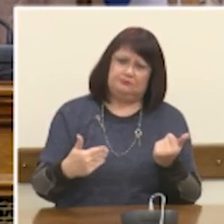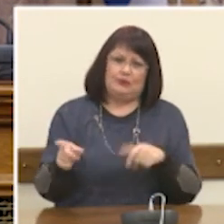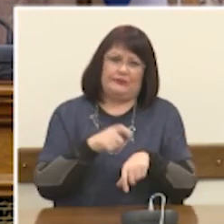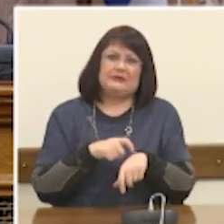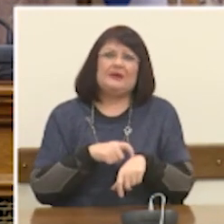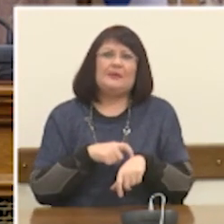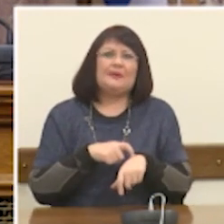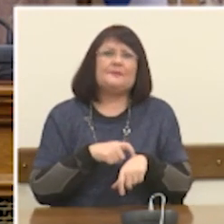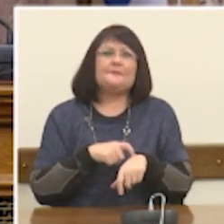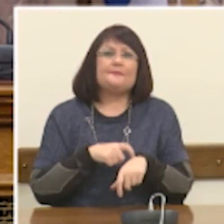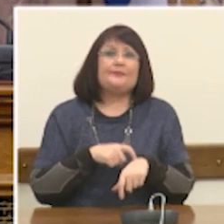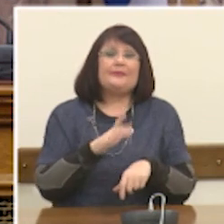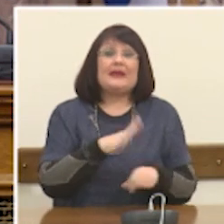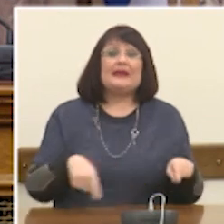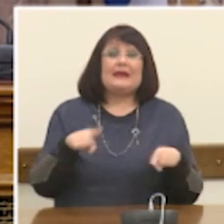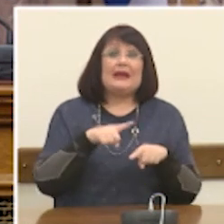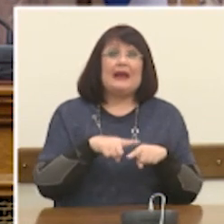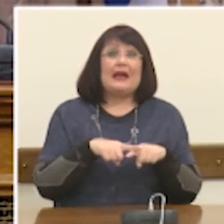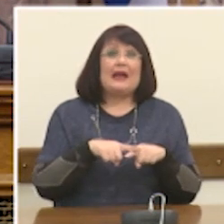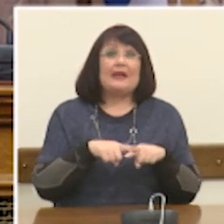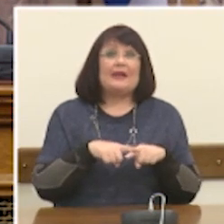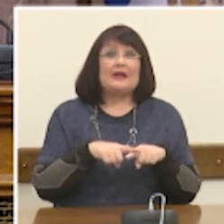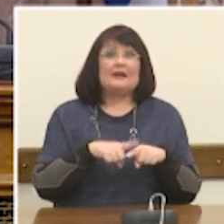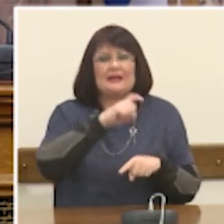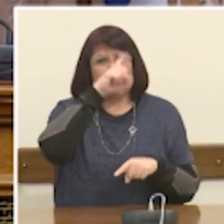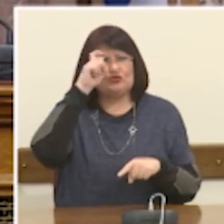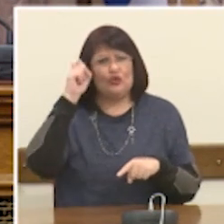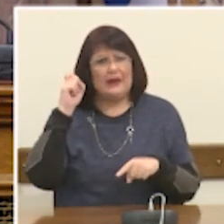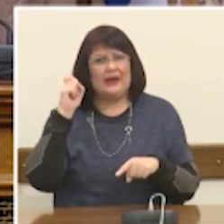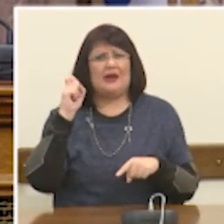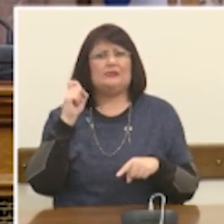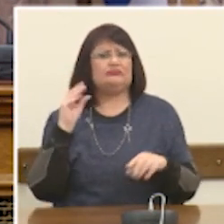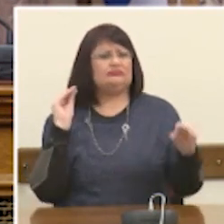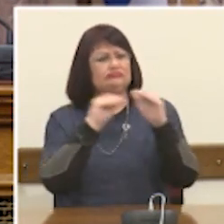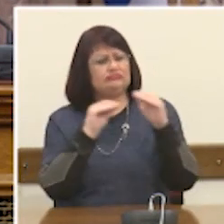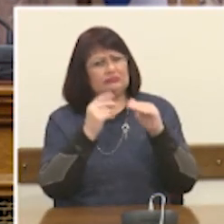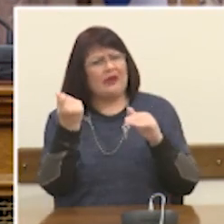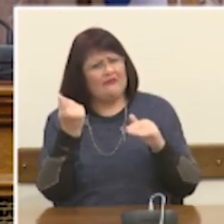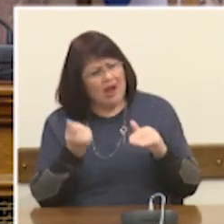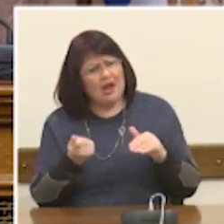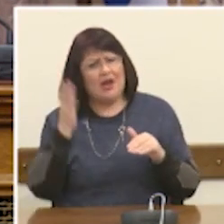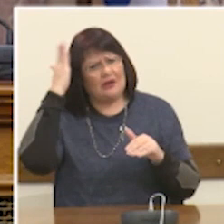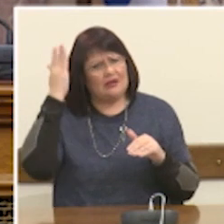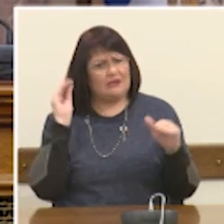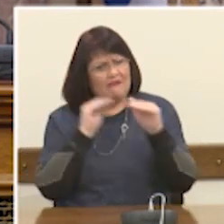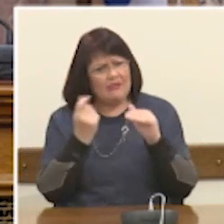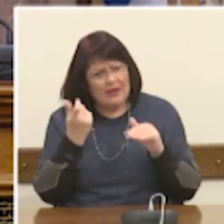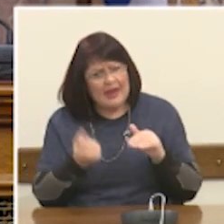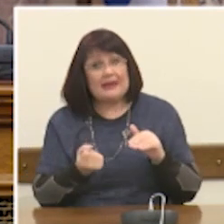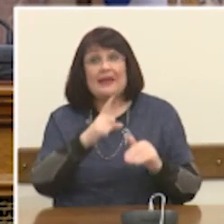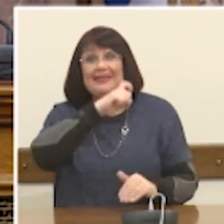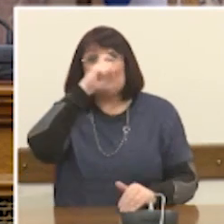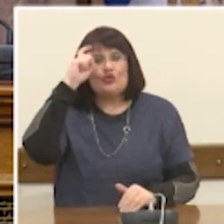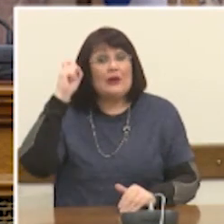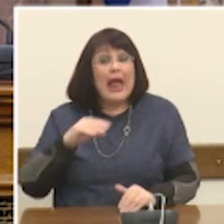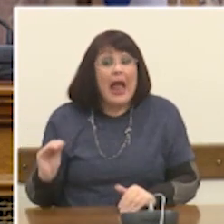η χώρα δεν θα αντιμετωπίσει δυσκολία προσέγγισης κεφαλαίων, οικονομικών κεφαλαίων. Θα έχει όμως δυσκολία εξέβρεσης